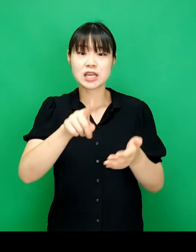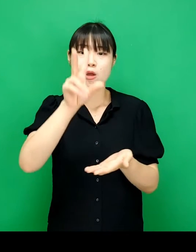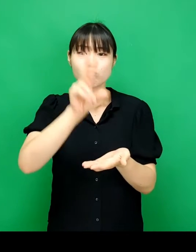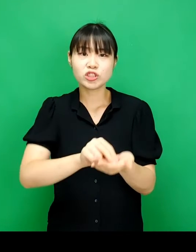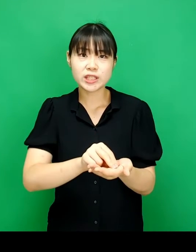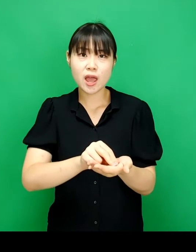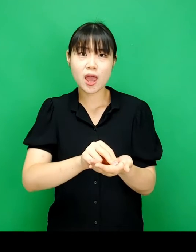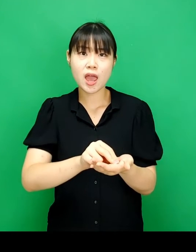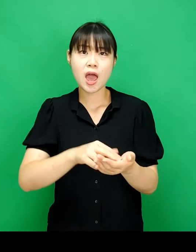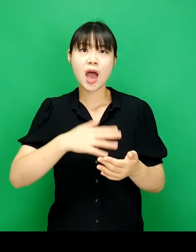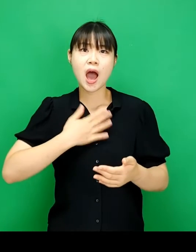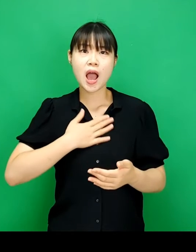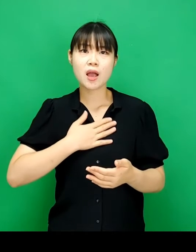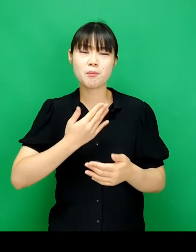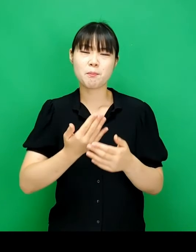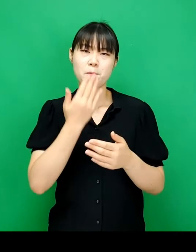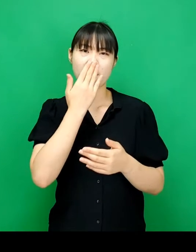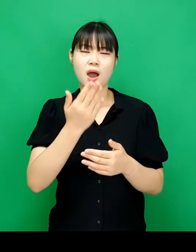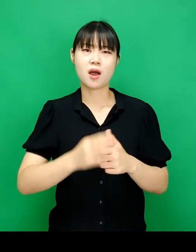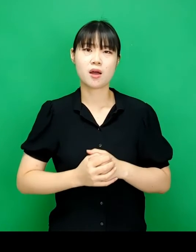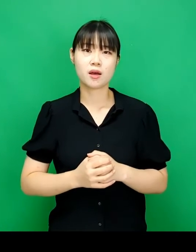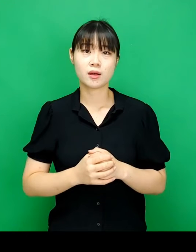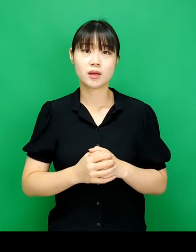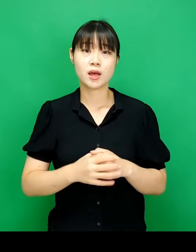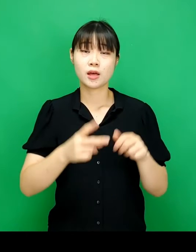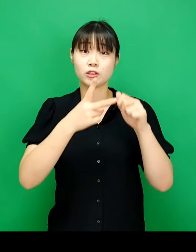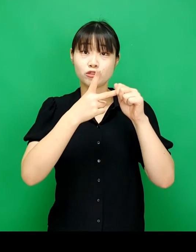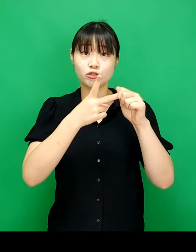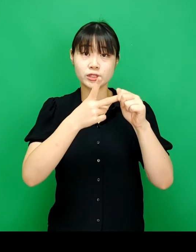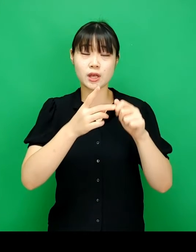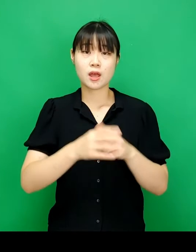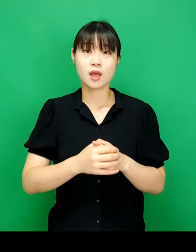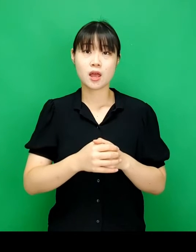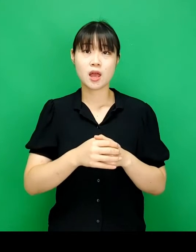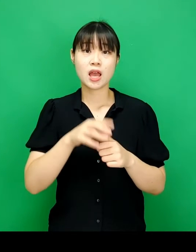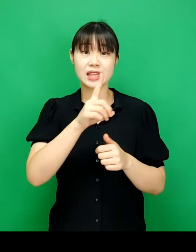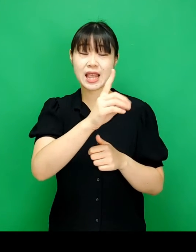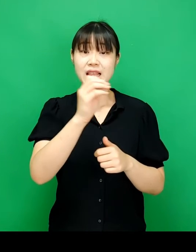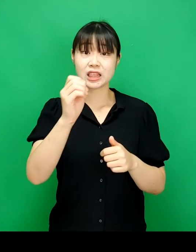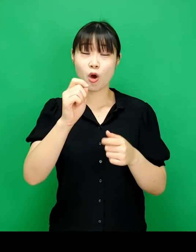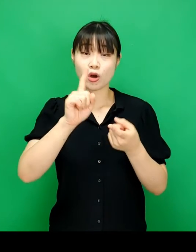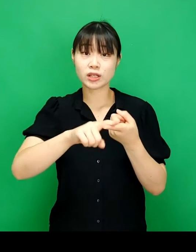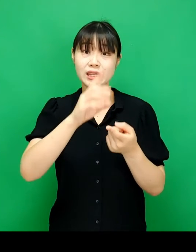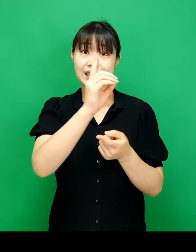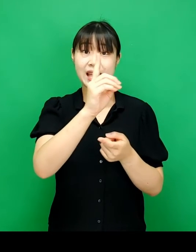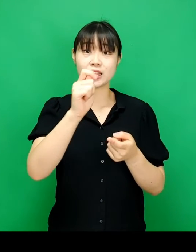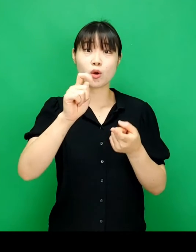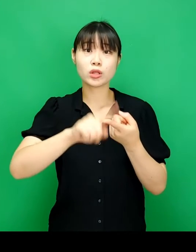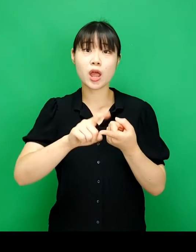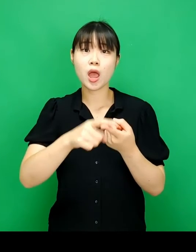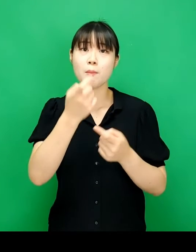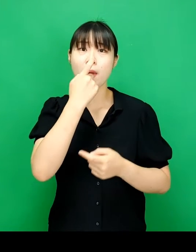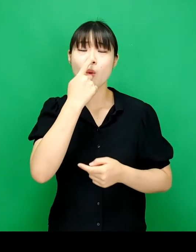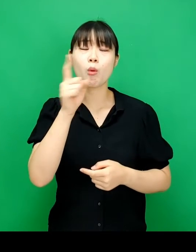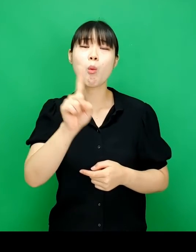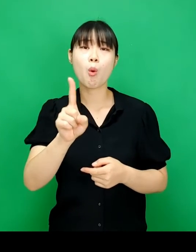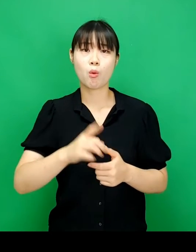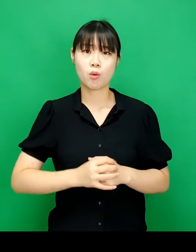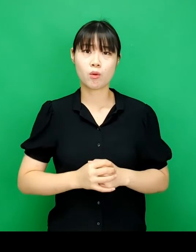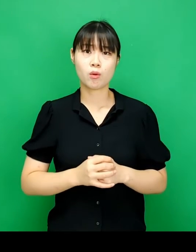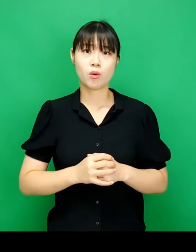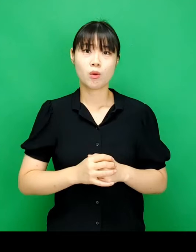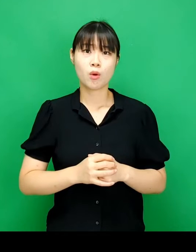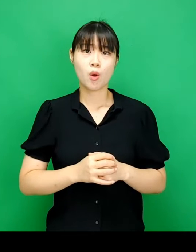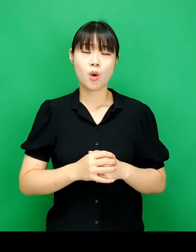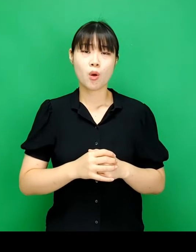데이터의 문제점을 알게 되는 경우가 있습니다 둘째, 이 데이터에 대해 무엇을